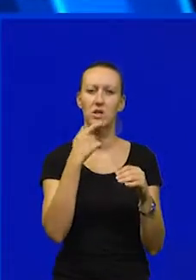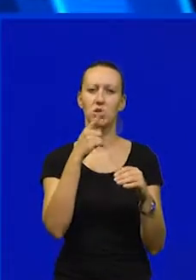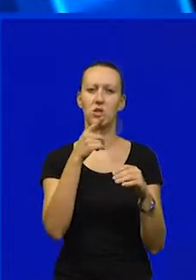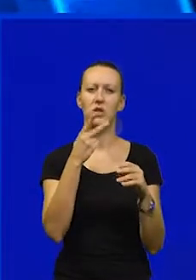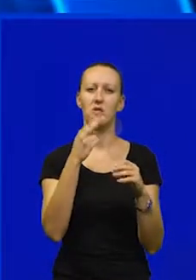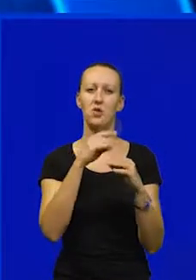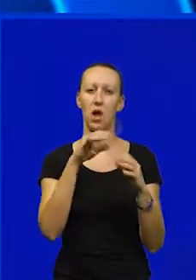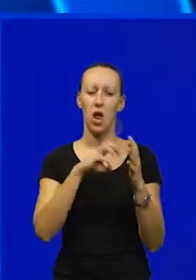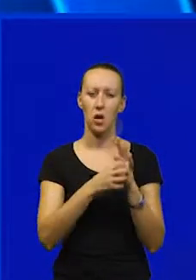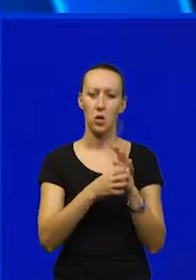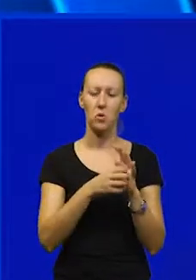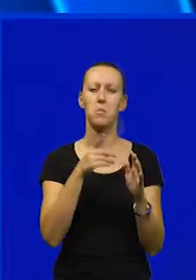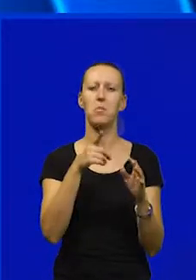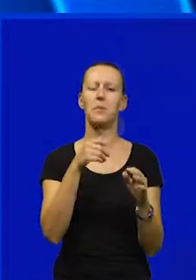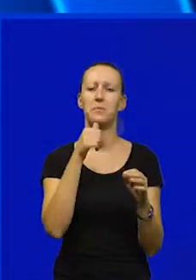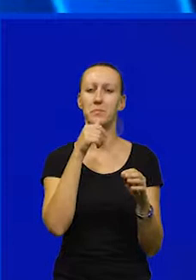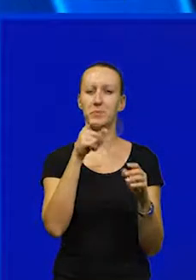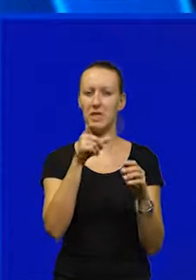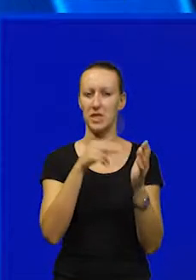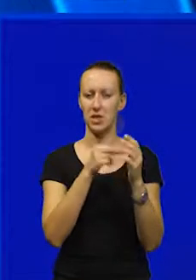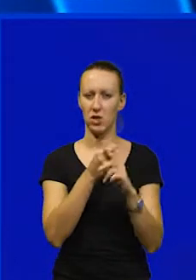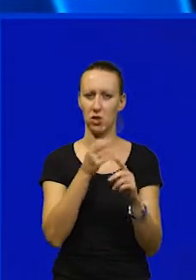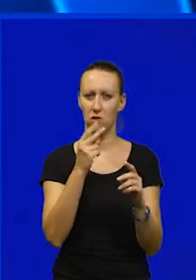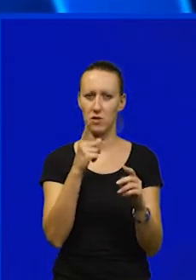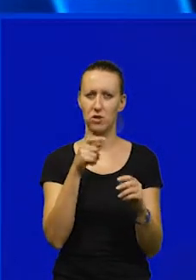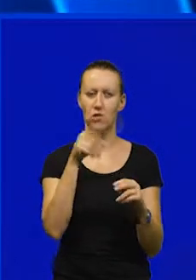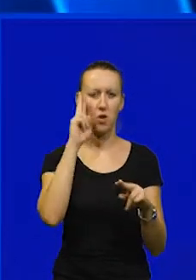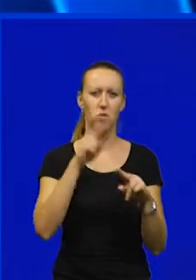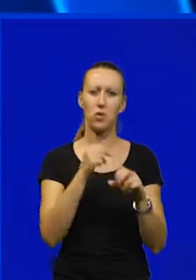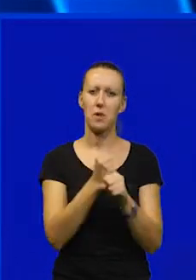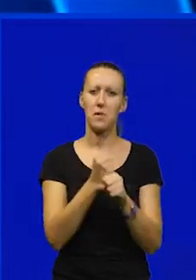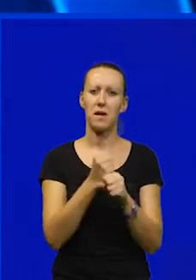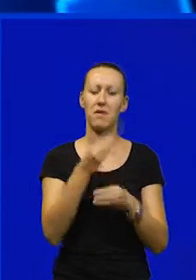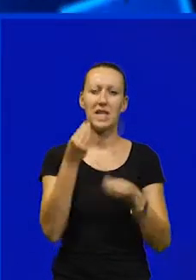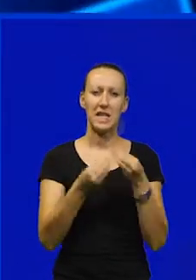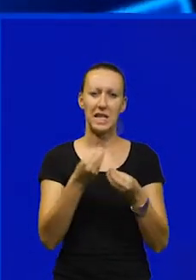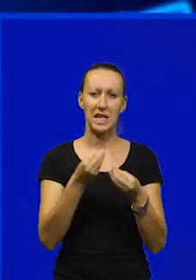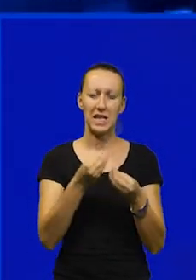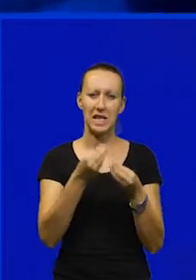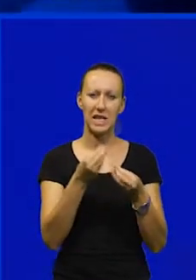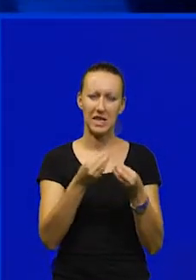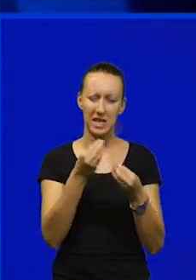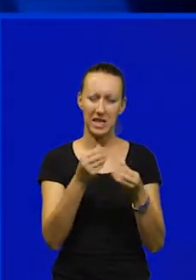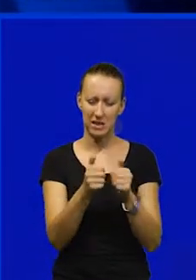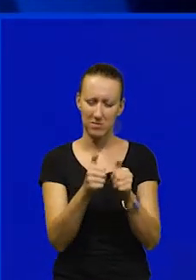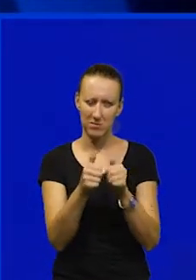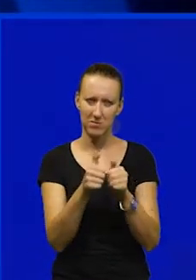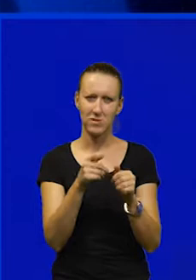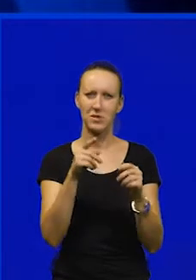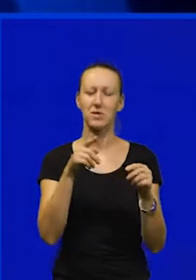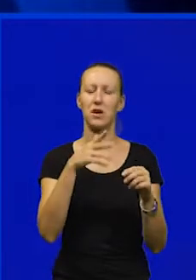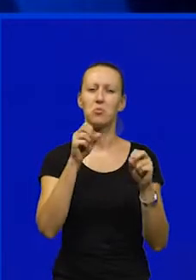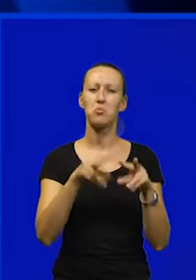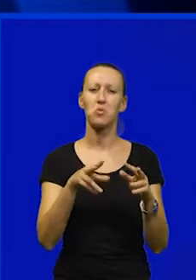vizualija grupe Anderton i Edith Srnković Ođe smo odlučili napraviti video igricu na temu pulskih kornječa